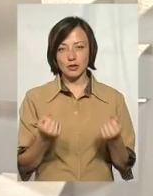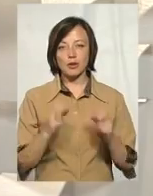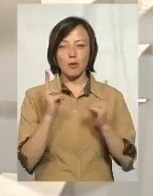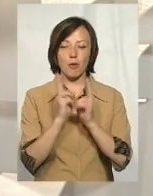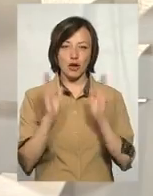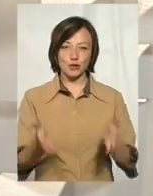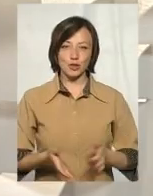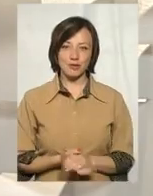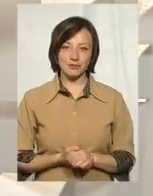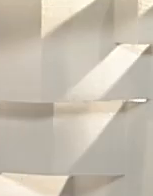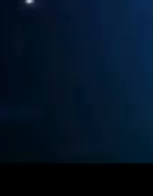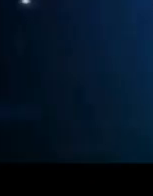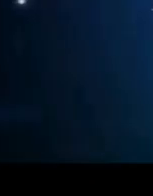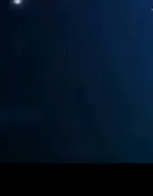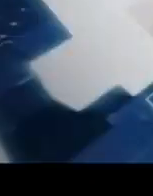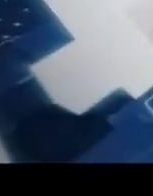Побачимось.